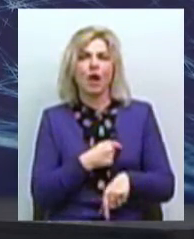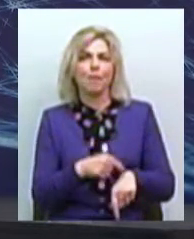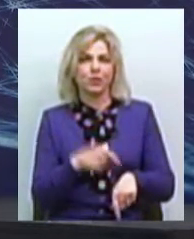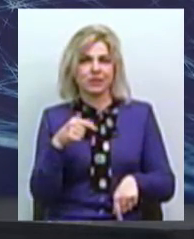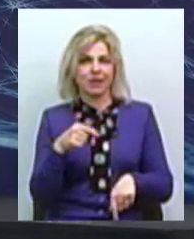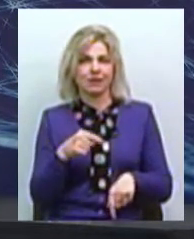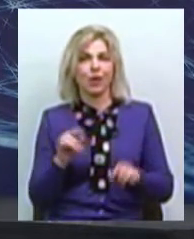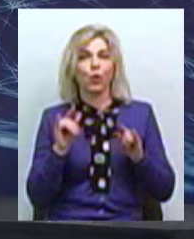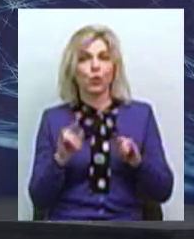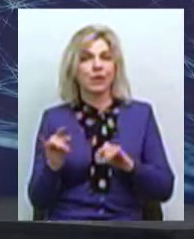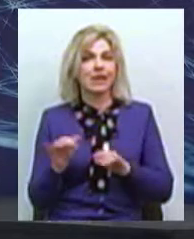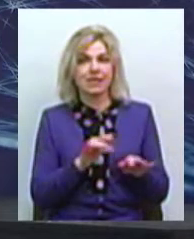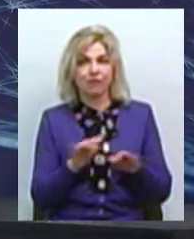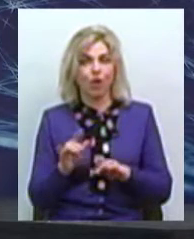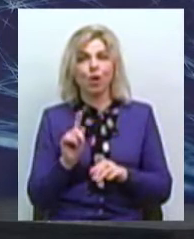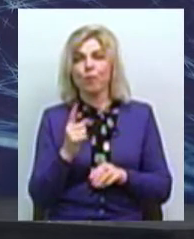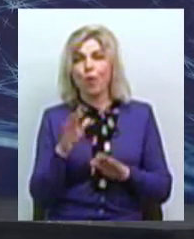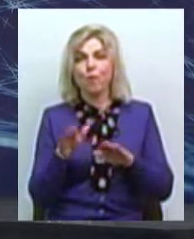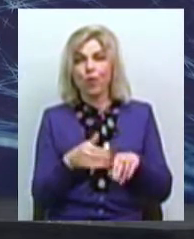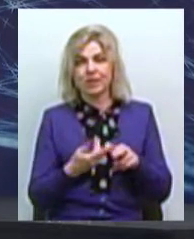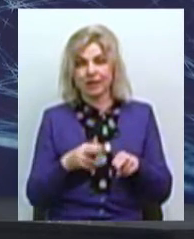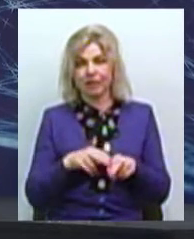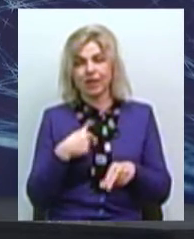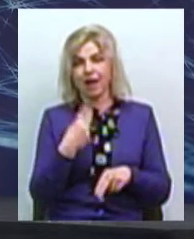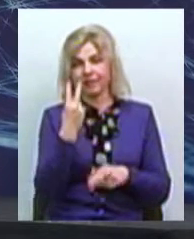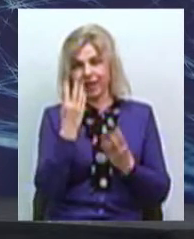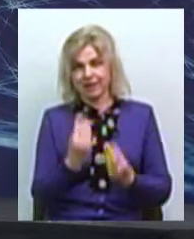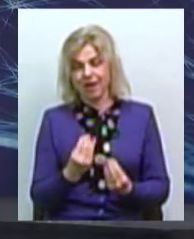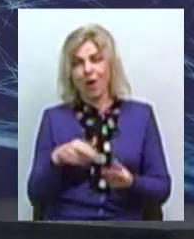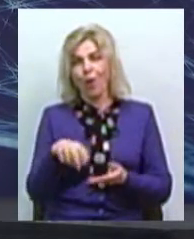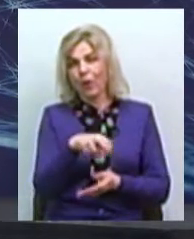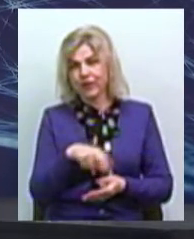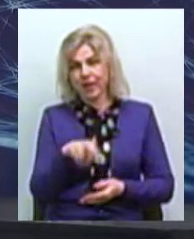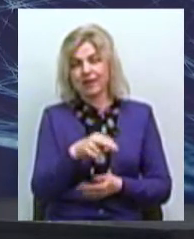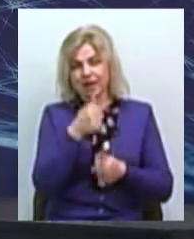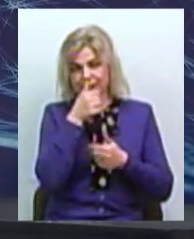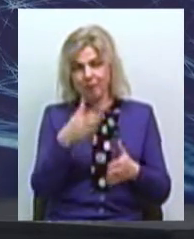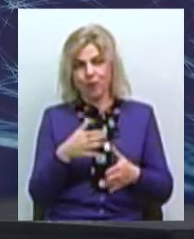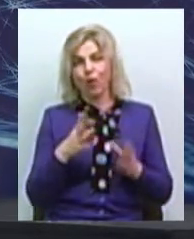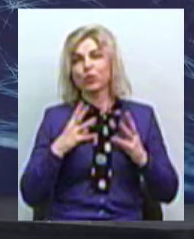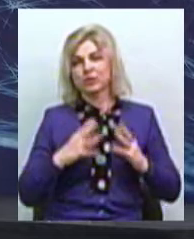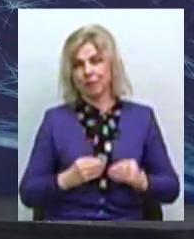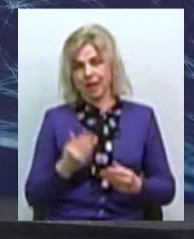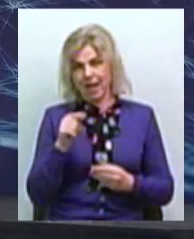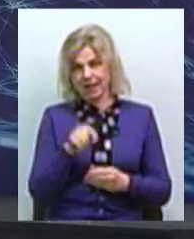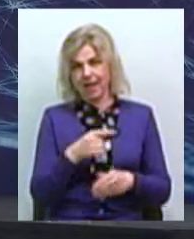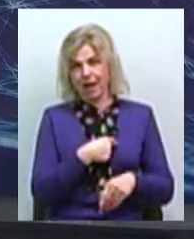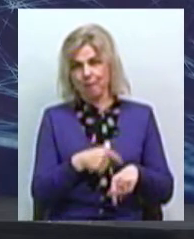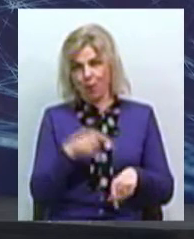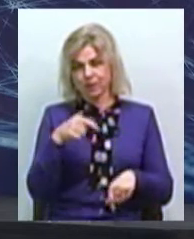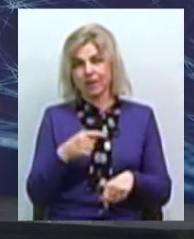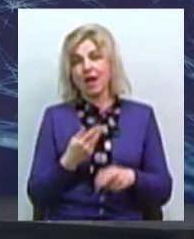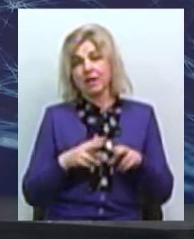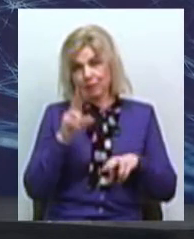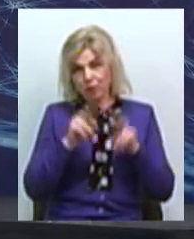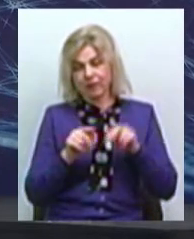круте дійство насправді, тому що після цього я ще два дні ходила і просто не могла відійти від тих емоцій, які отримала. Тому сподіваємося,